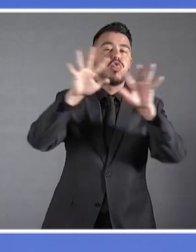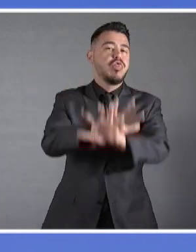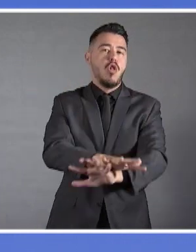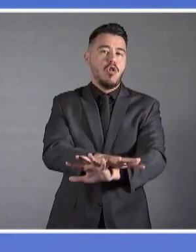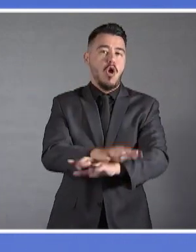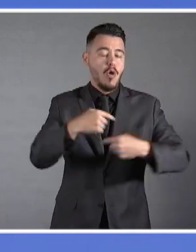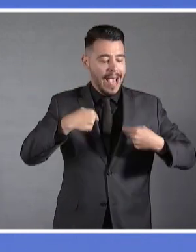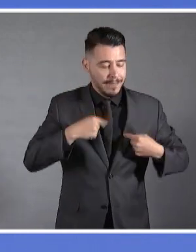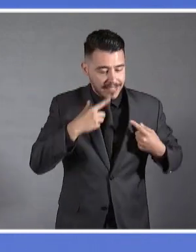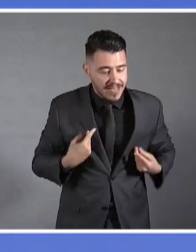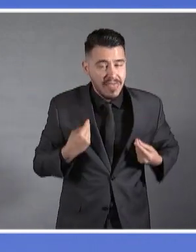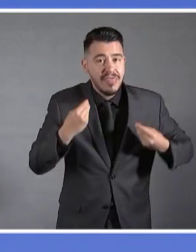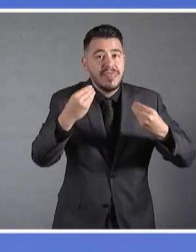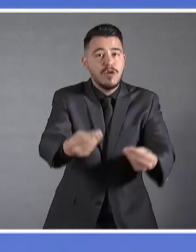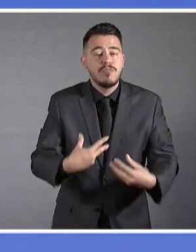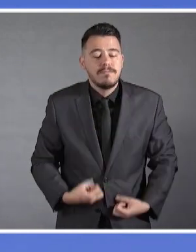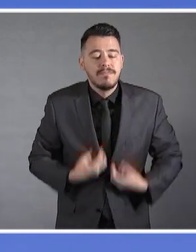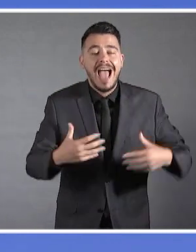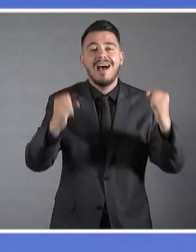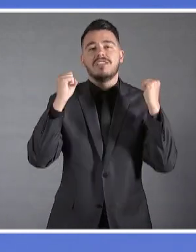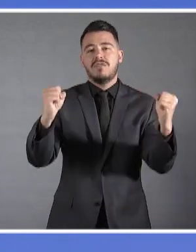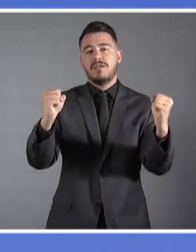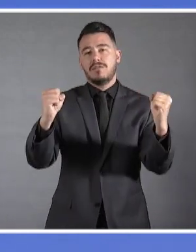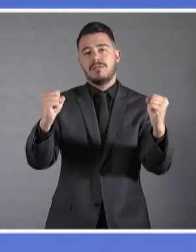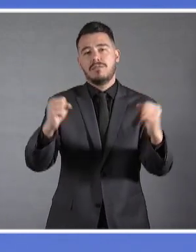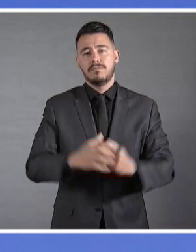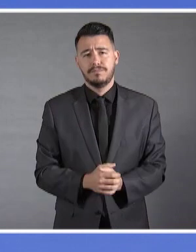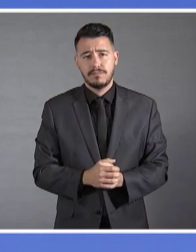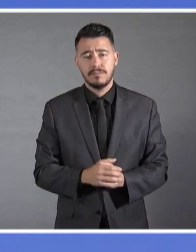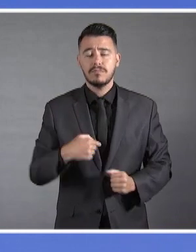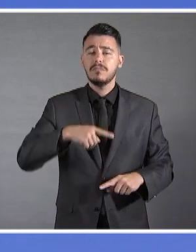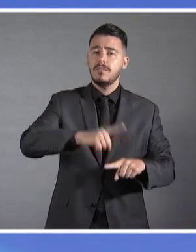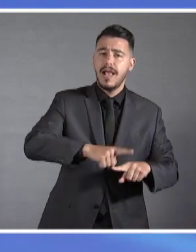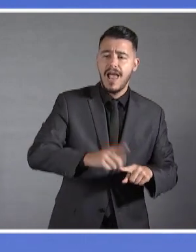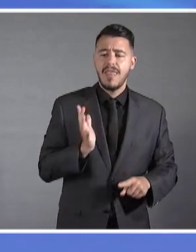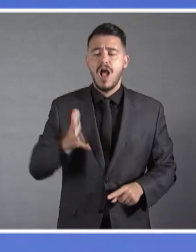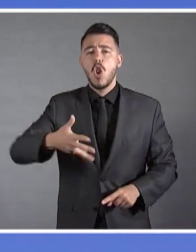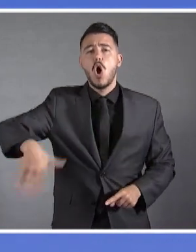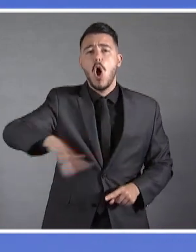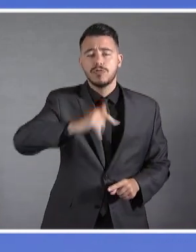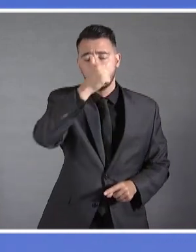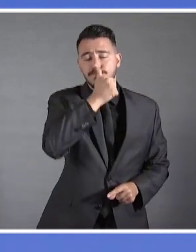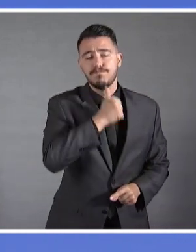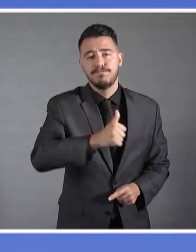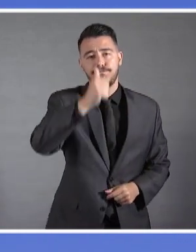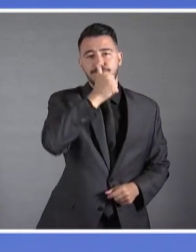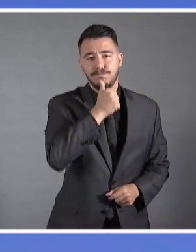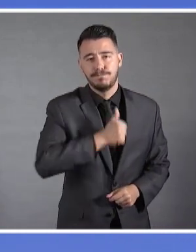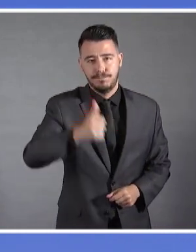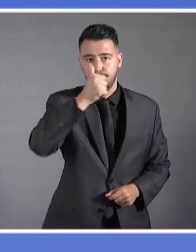Η χώρα μας και ο λαός μας δοκιμάστηκαν και υπέφεραν από λαϊκίστηκες και ιδεολυτικές